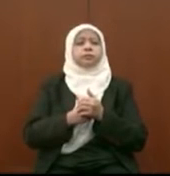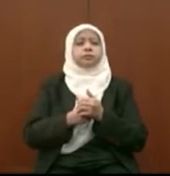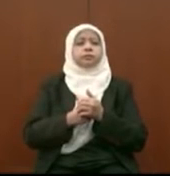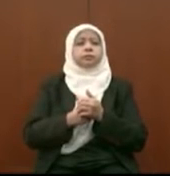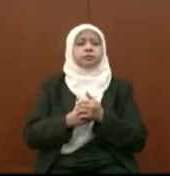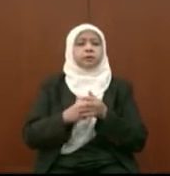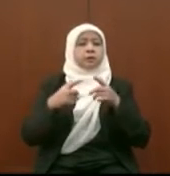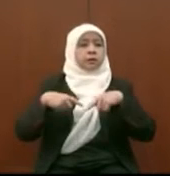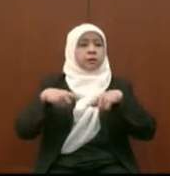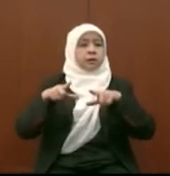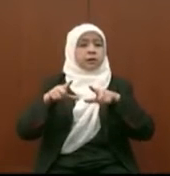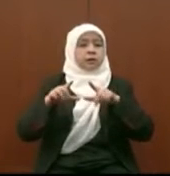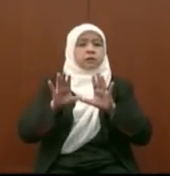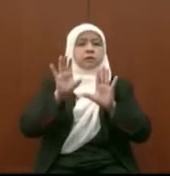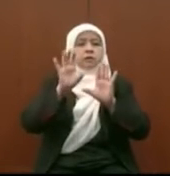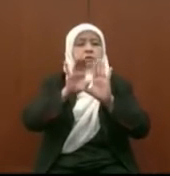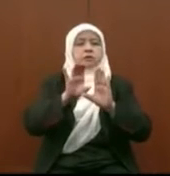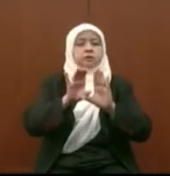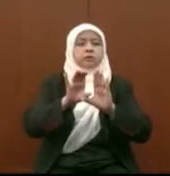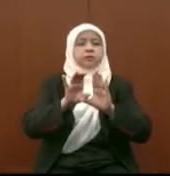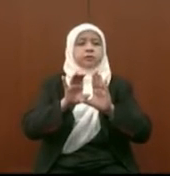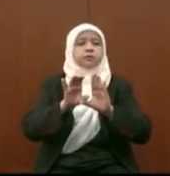layak menjadi calon dalam pilihan raya